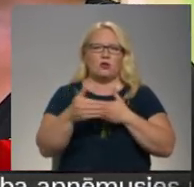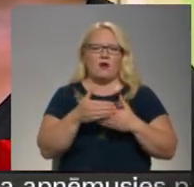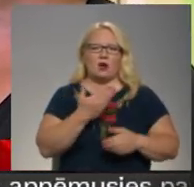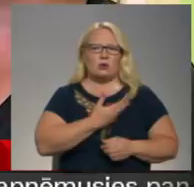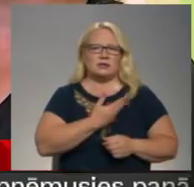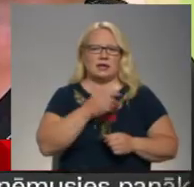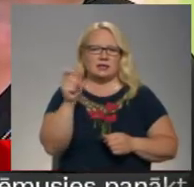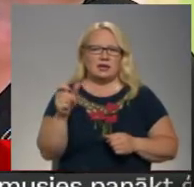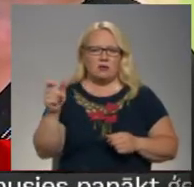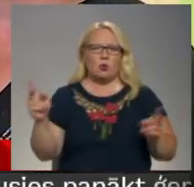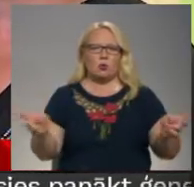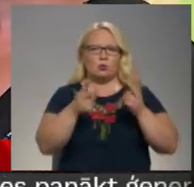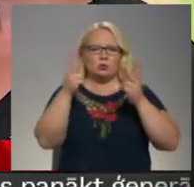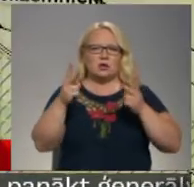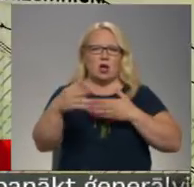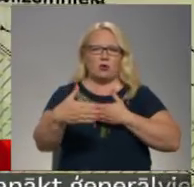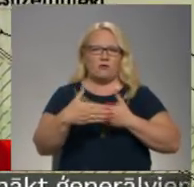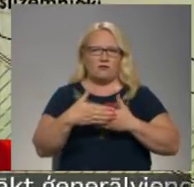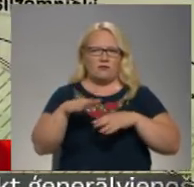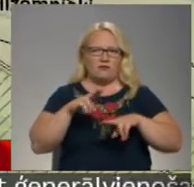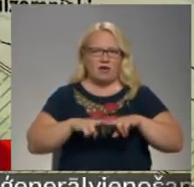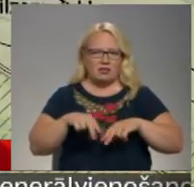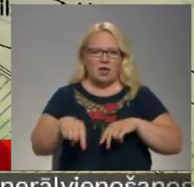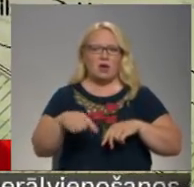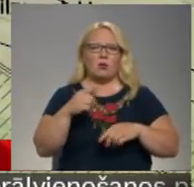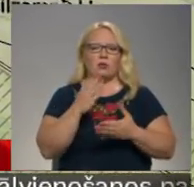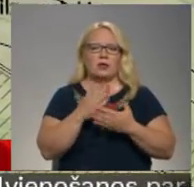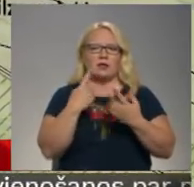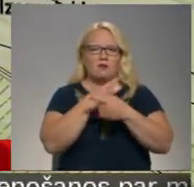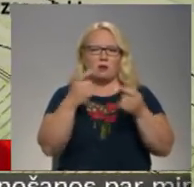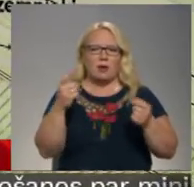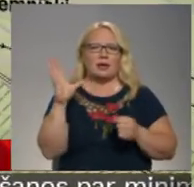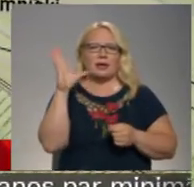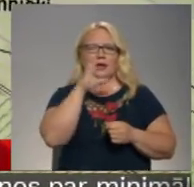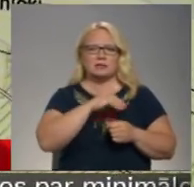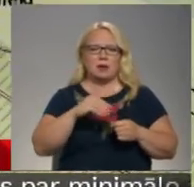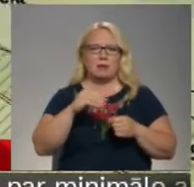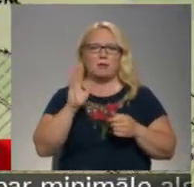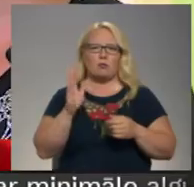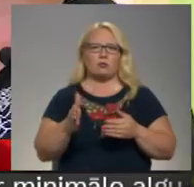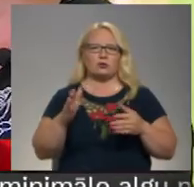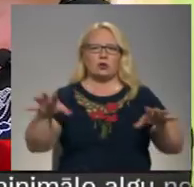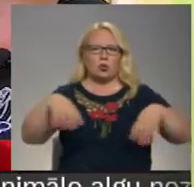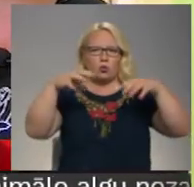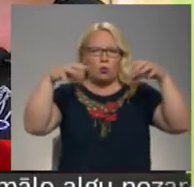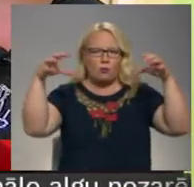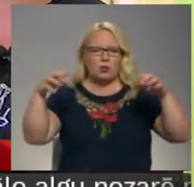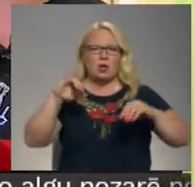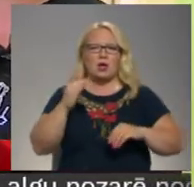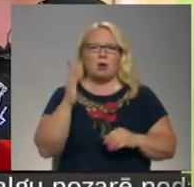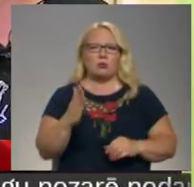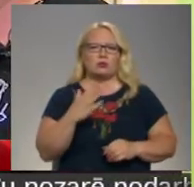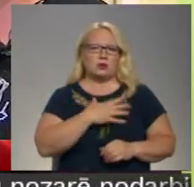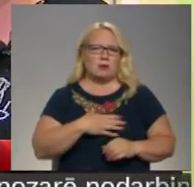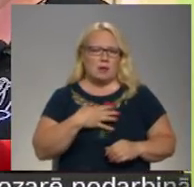informējuši par to, ka iespējama piedūmotība un, ja būs